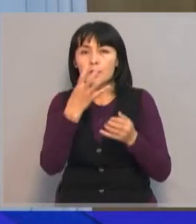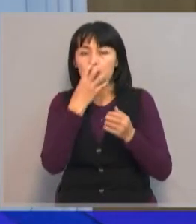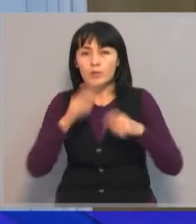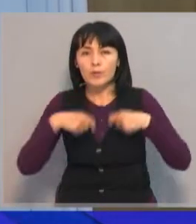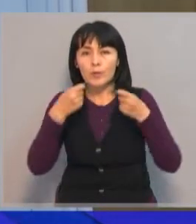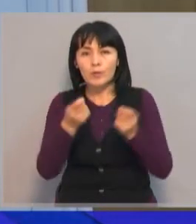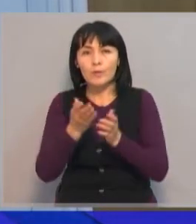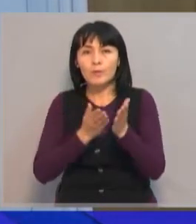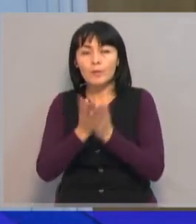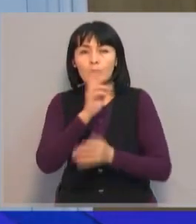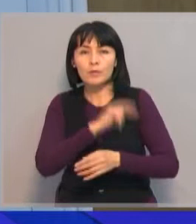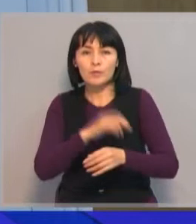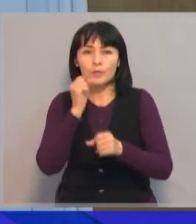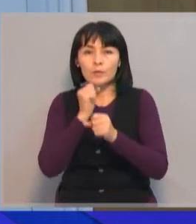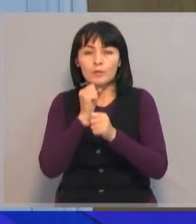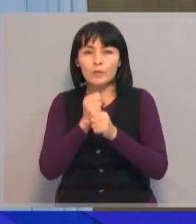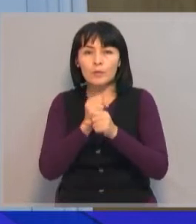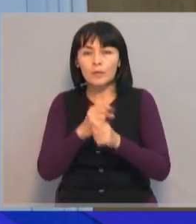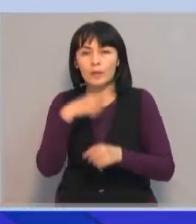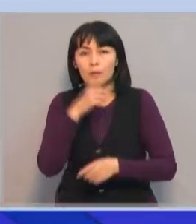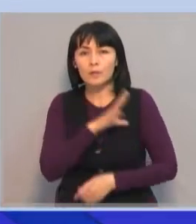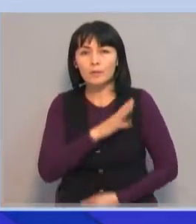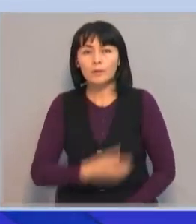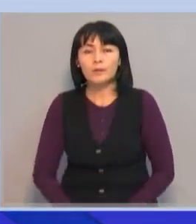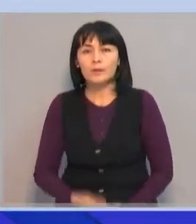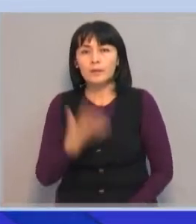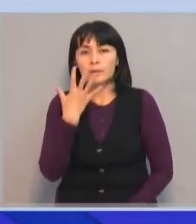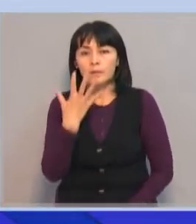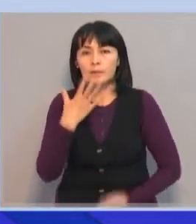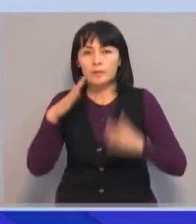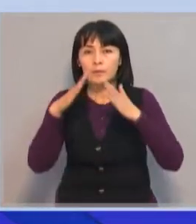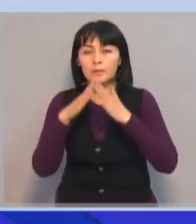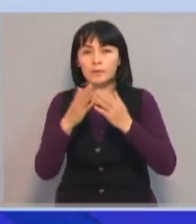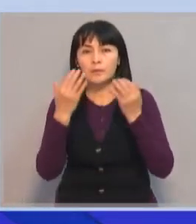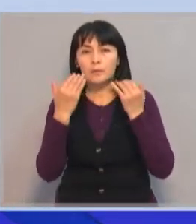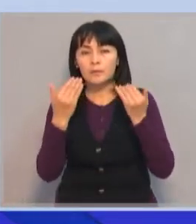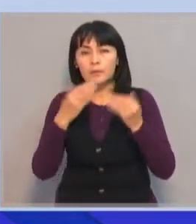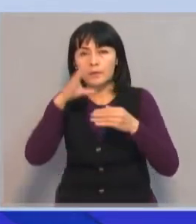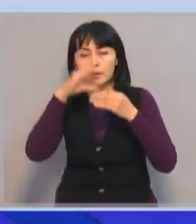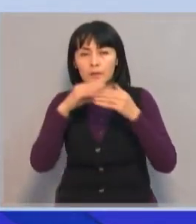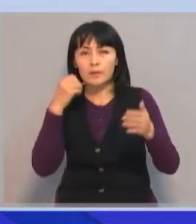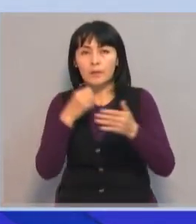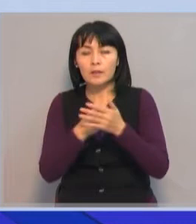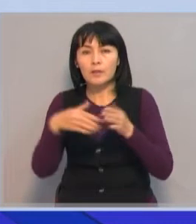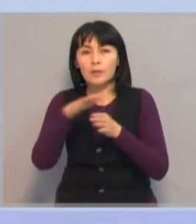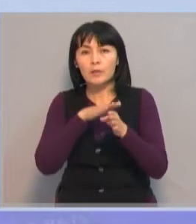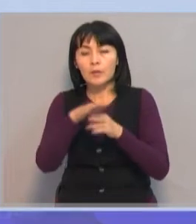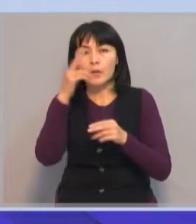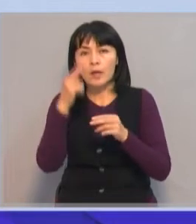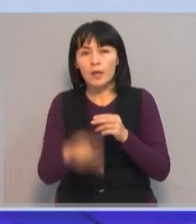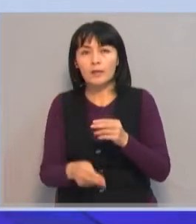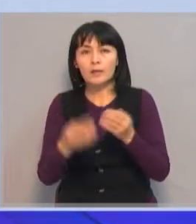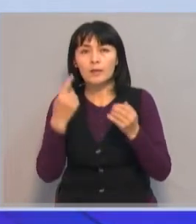қамту бағытында жұмыс жүргізіп жатқан мәлімдеді. Бес үйді бүгін кешкеден толық аяқтаймыз,